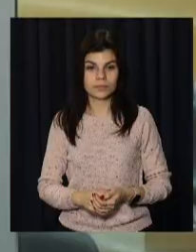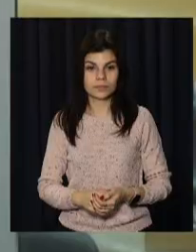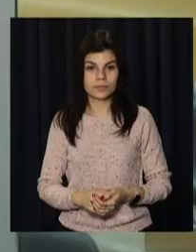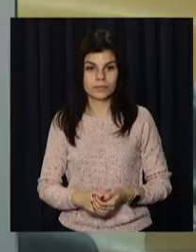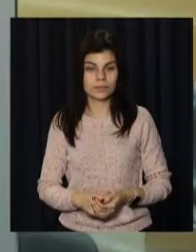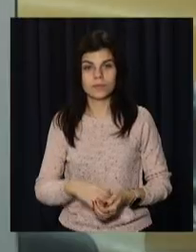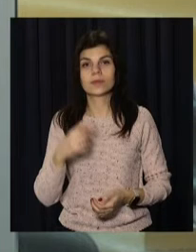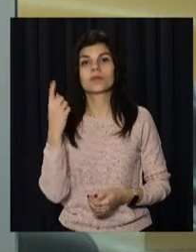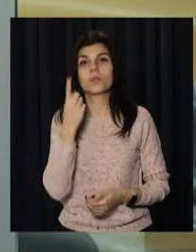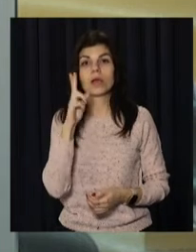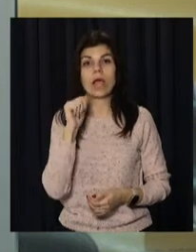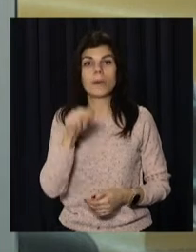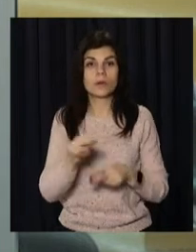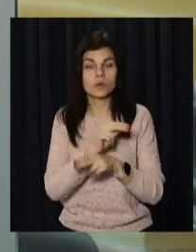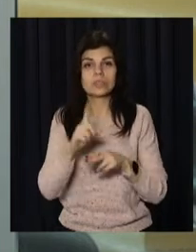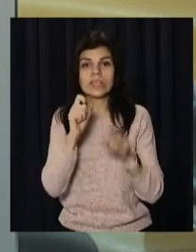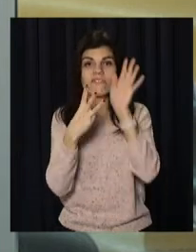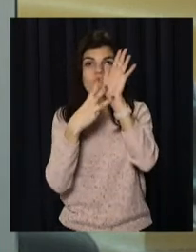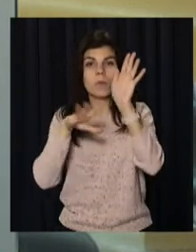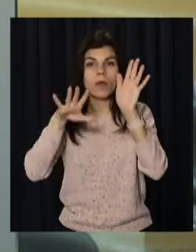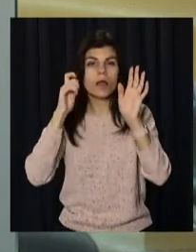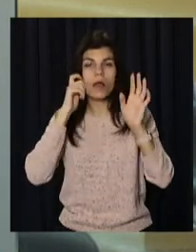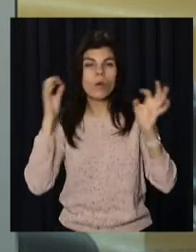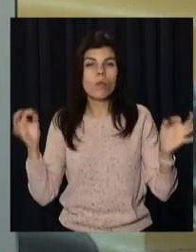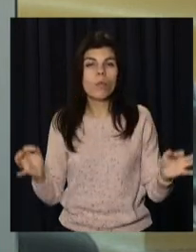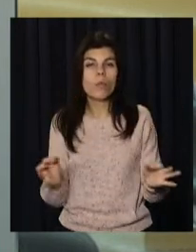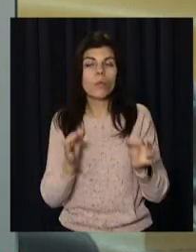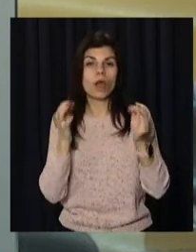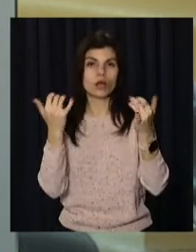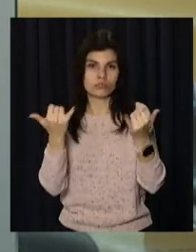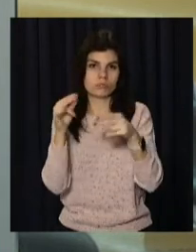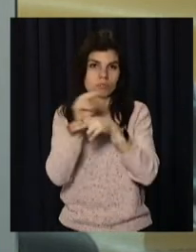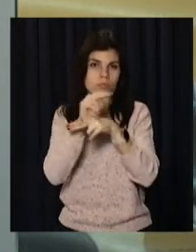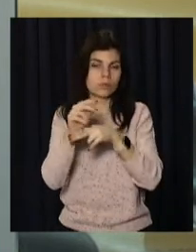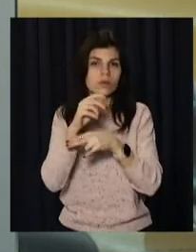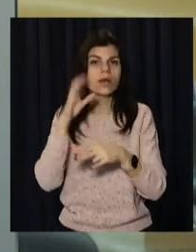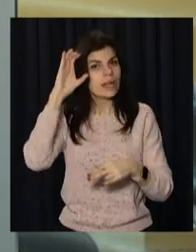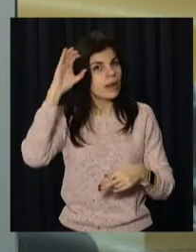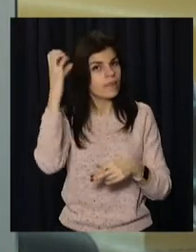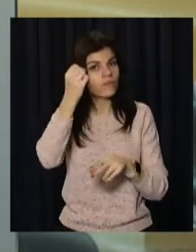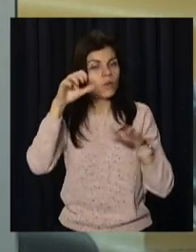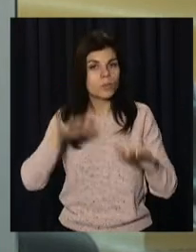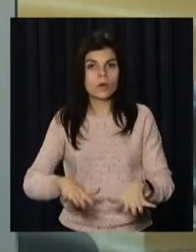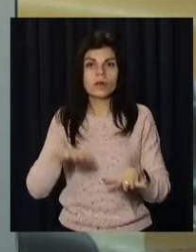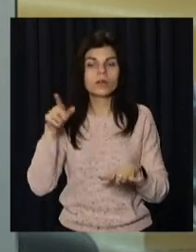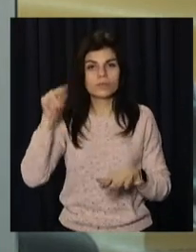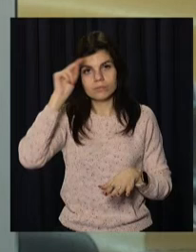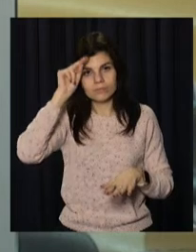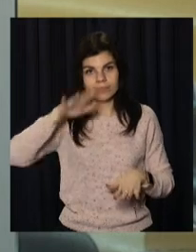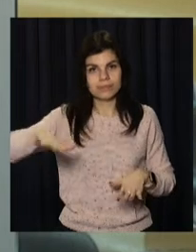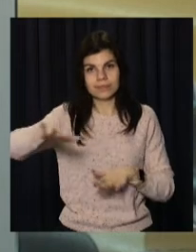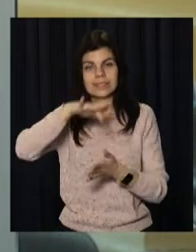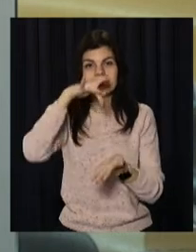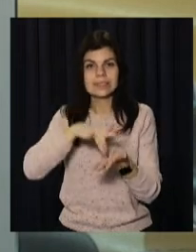Перший капремонт за 85 років. У Кривому Розі осучаснюють один з найстаріших навчальних закладів міста –